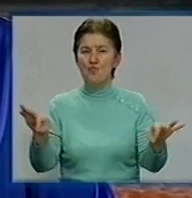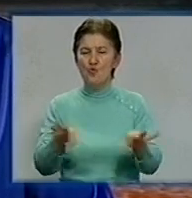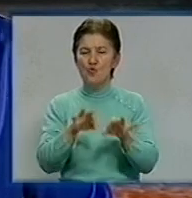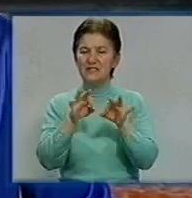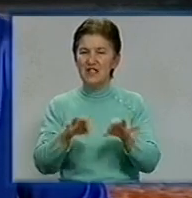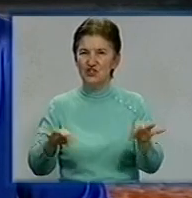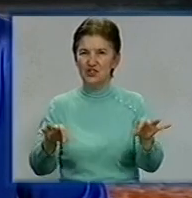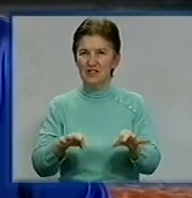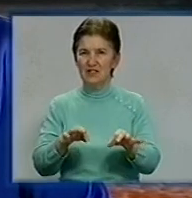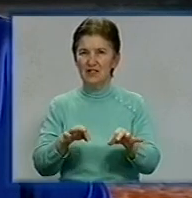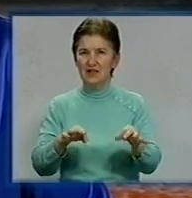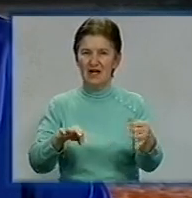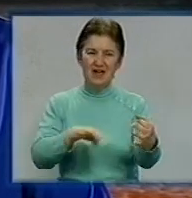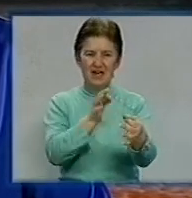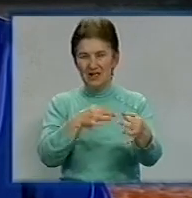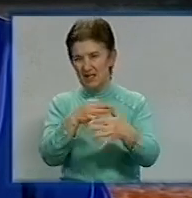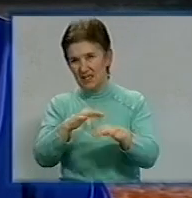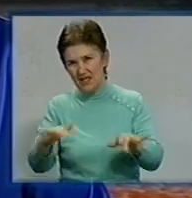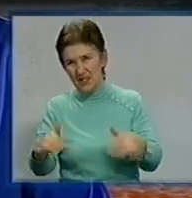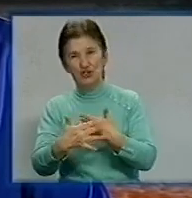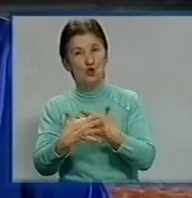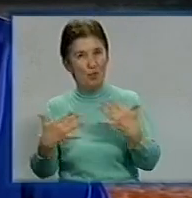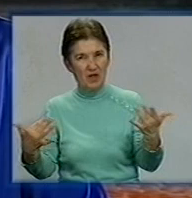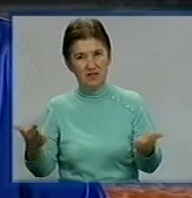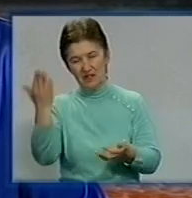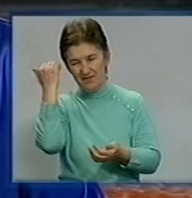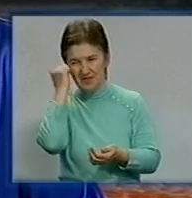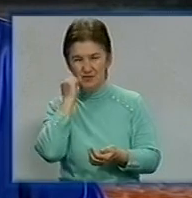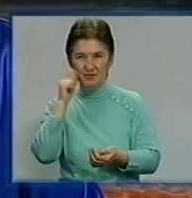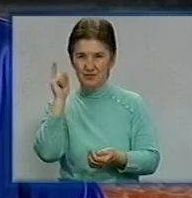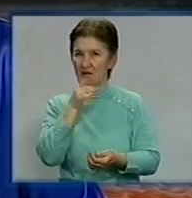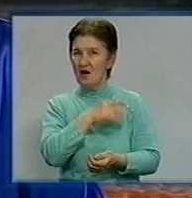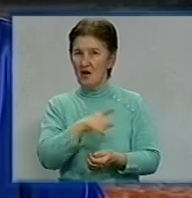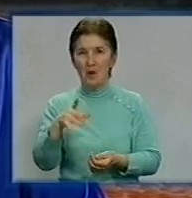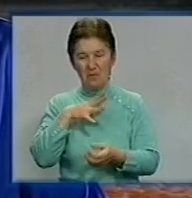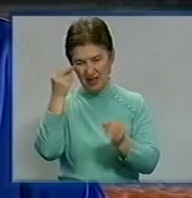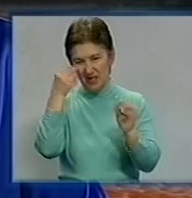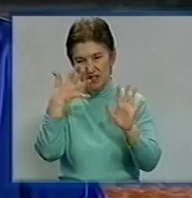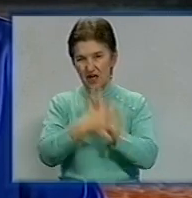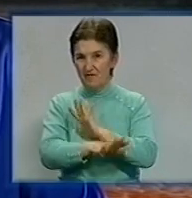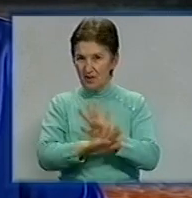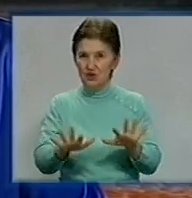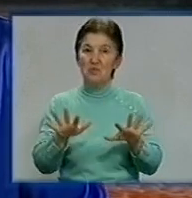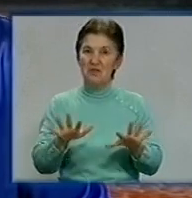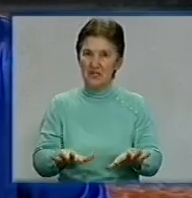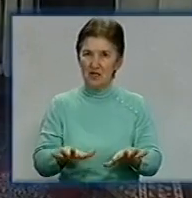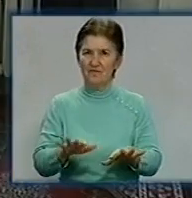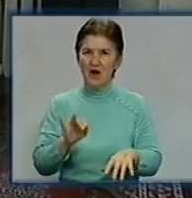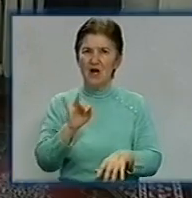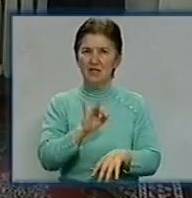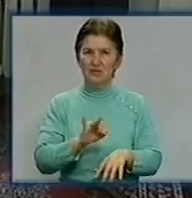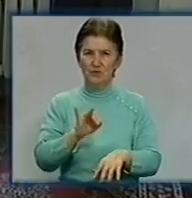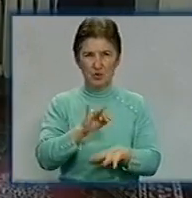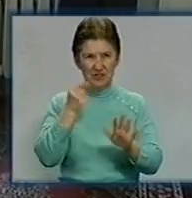століття. Вона має назву «Домра в нашому краї. Сторінки історії». Дотепер цей період був невивчений місцевими музикознавцями. Виставку